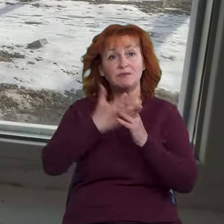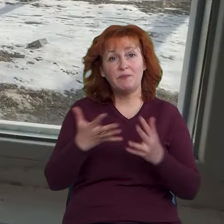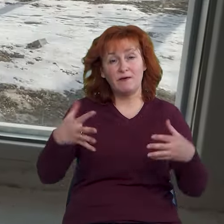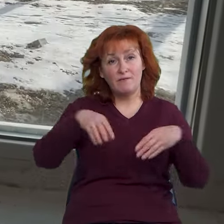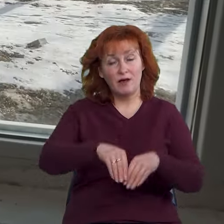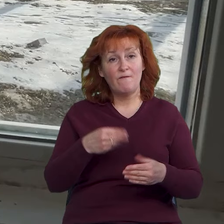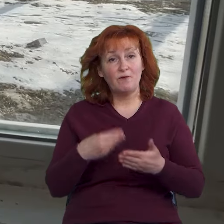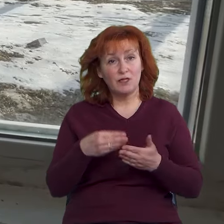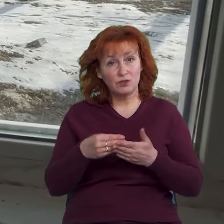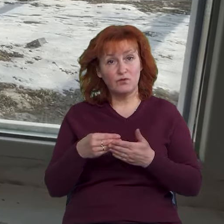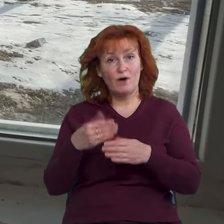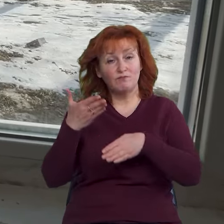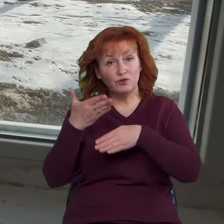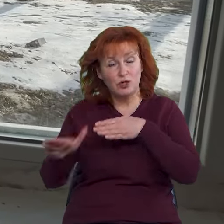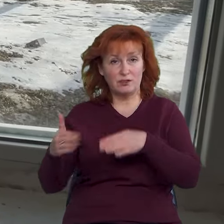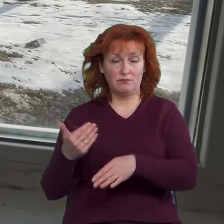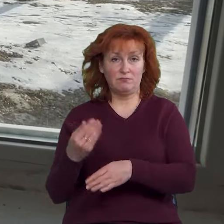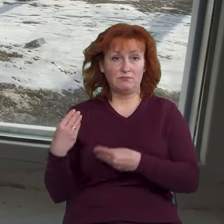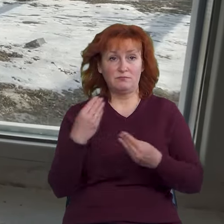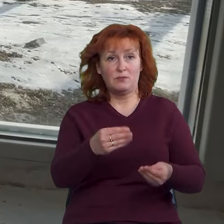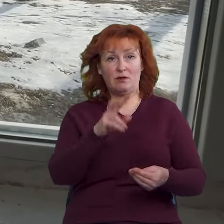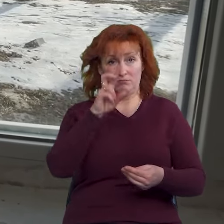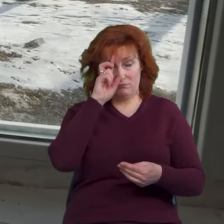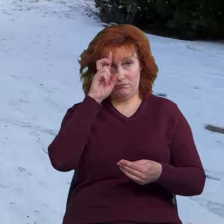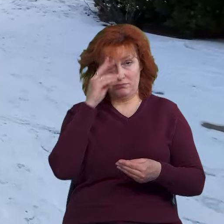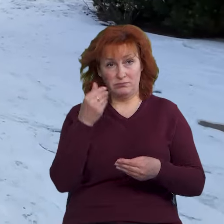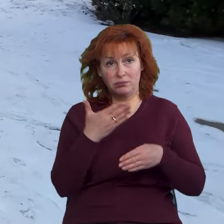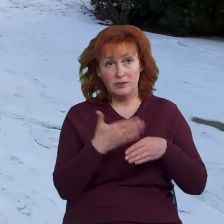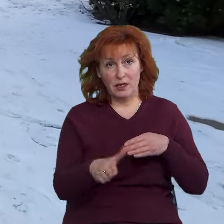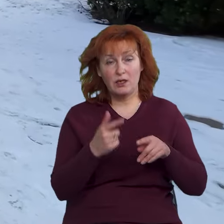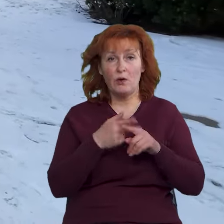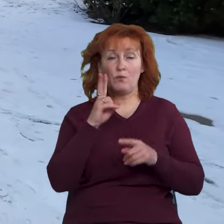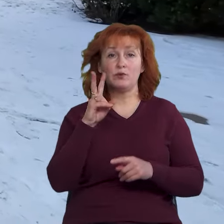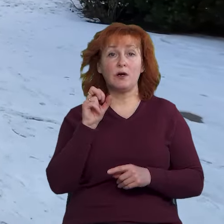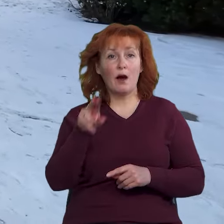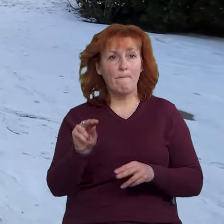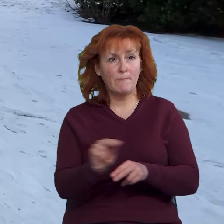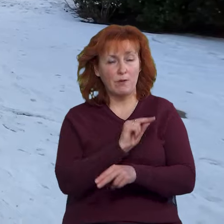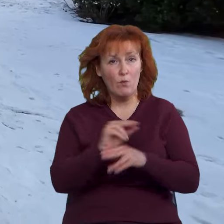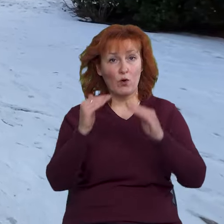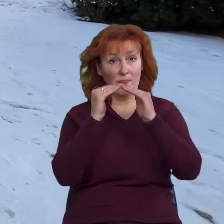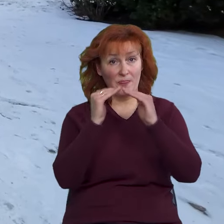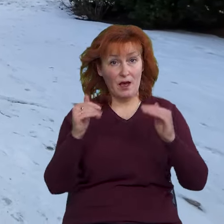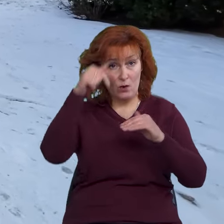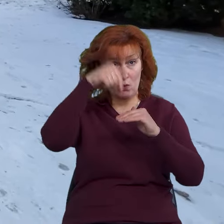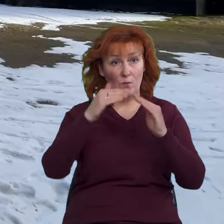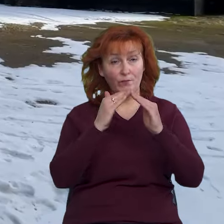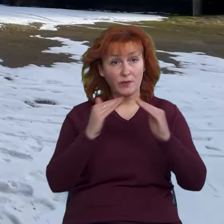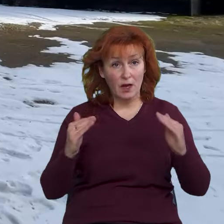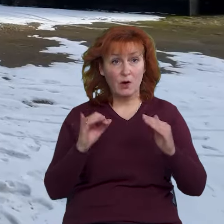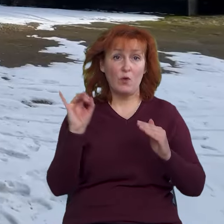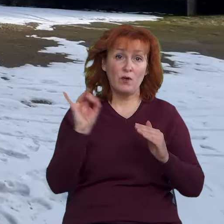мають додати з місцевого бюджету. За ці гроші в Дорогінському ліцеї передбачений капітальний ремонт даху, утеплення фасаду,